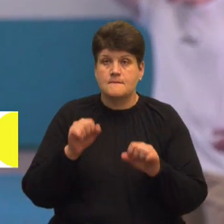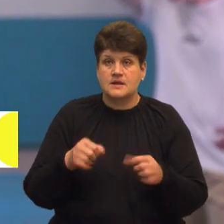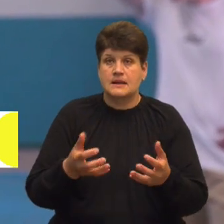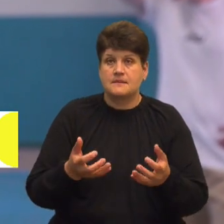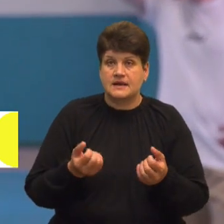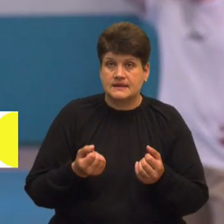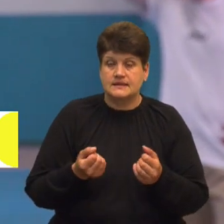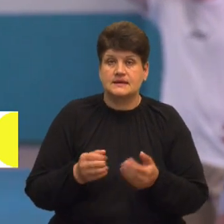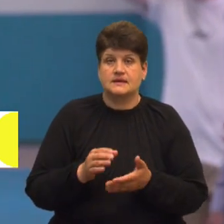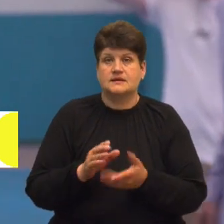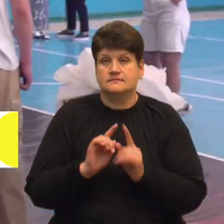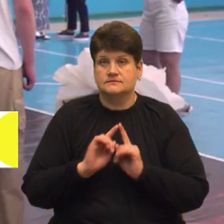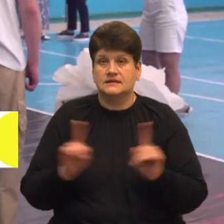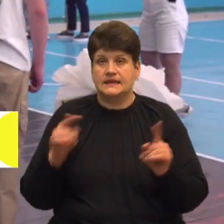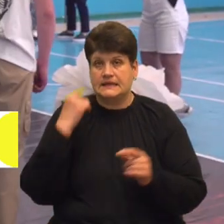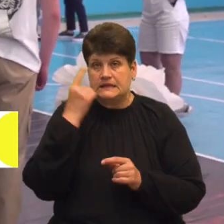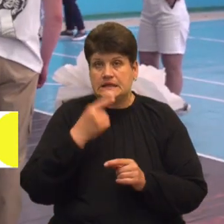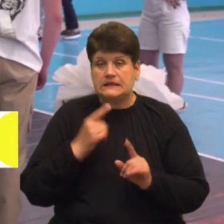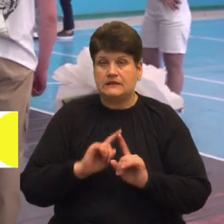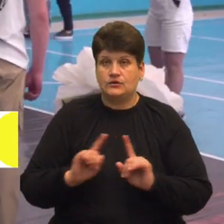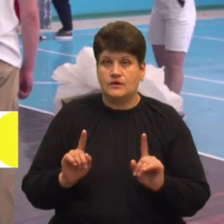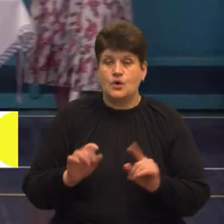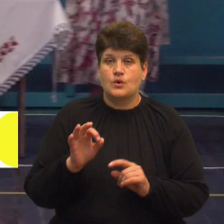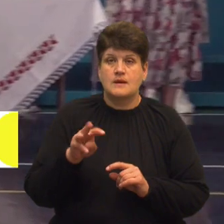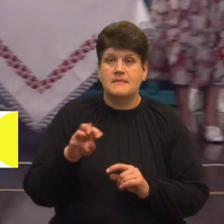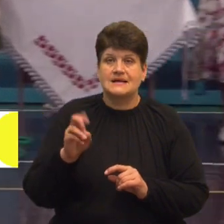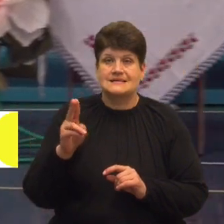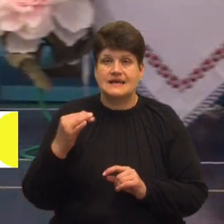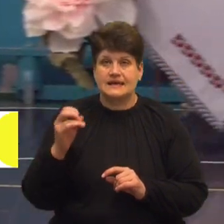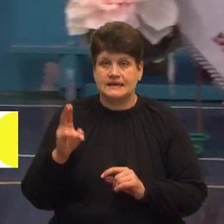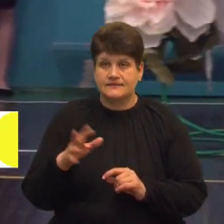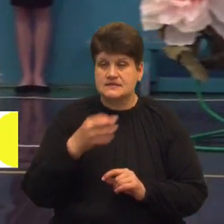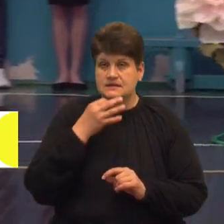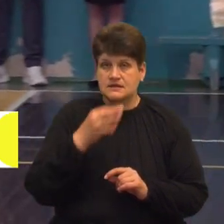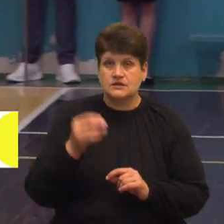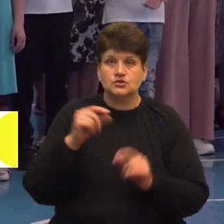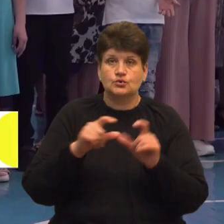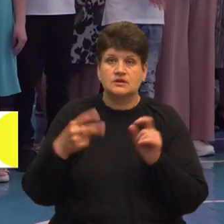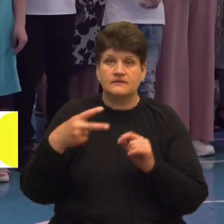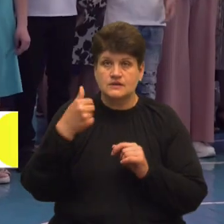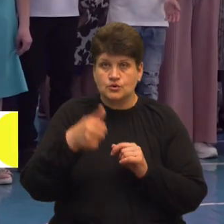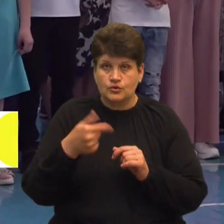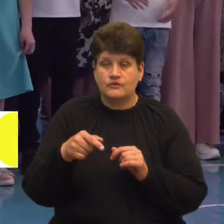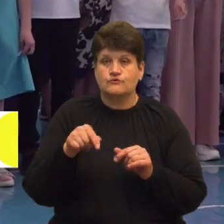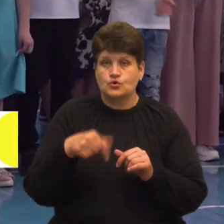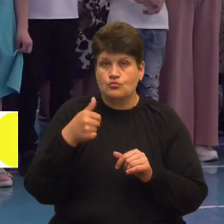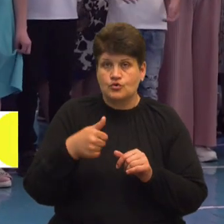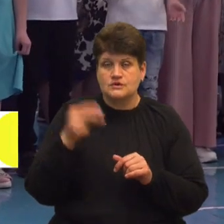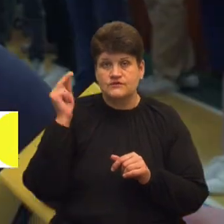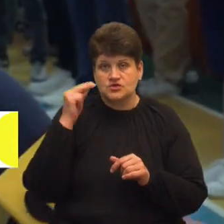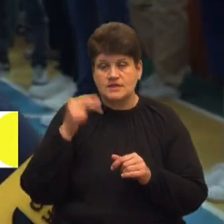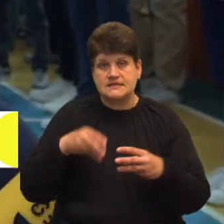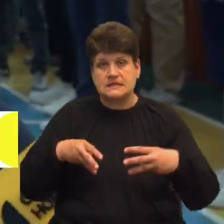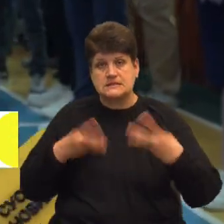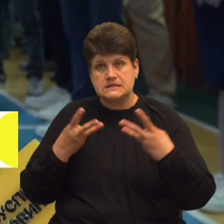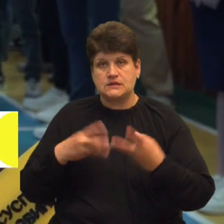їх неповторності, індивідуальності. Ольга Мацейків розповіла, школа 12-річна. Цього року діти вчилися очно та дистанційно.